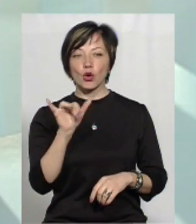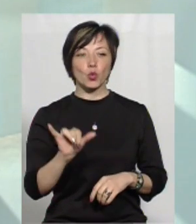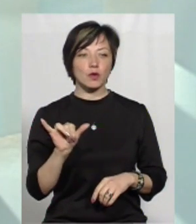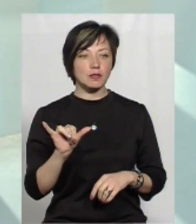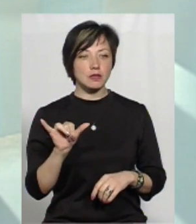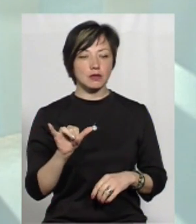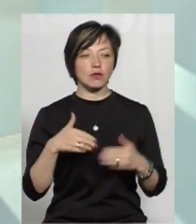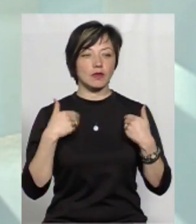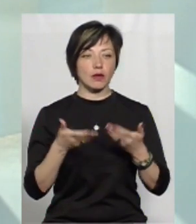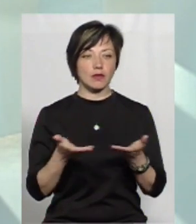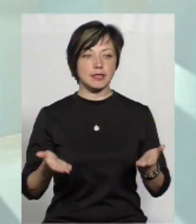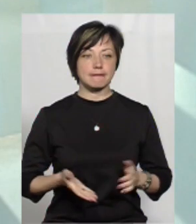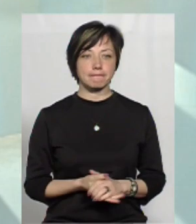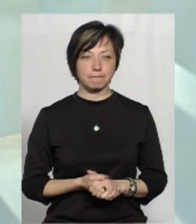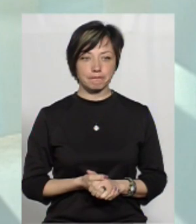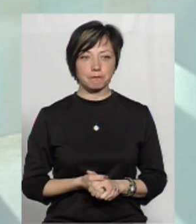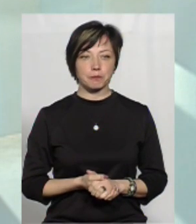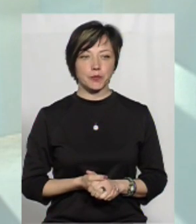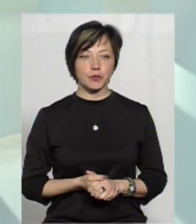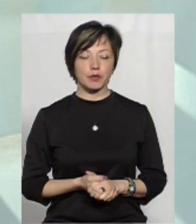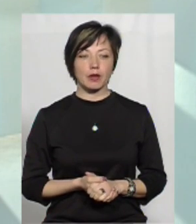університету. Вітаю вас, пане Романе.